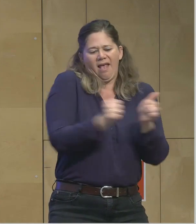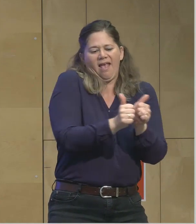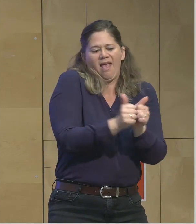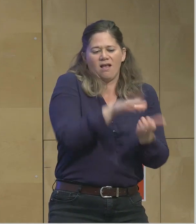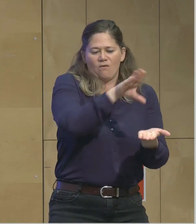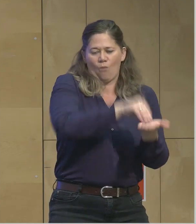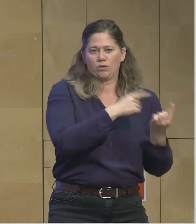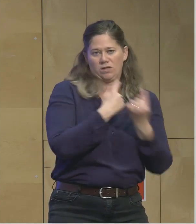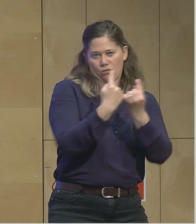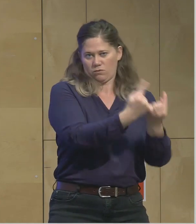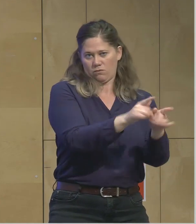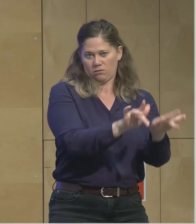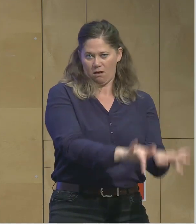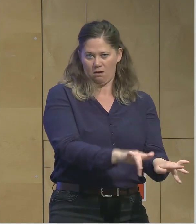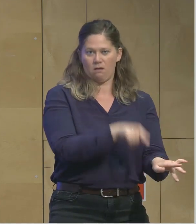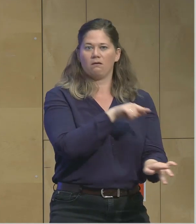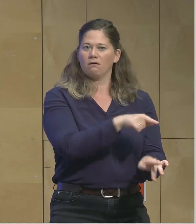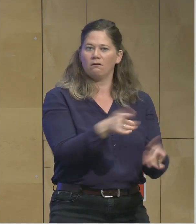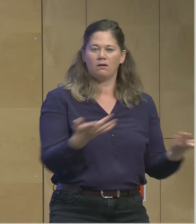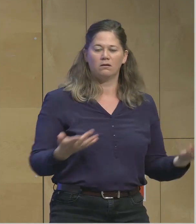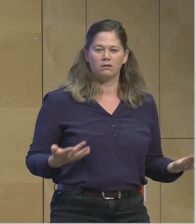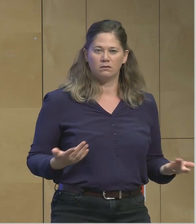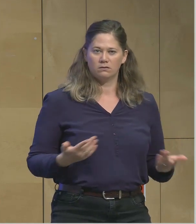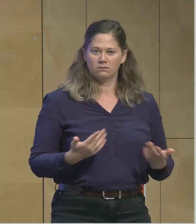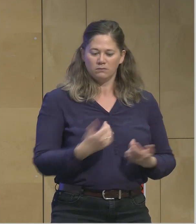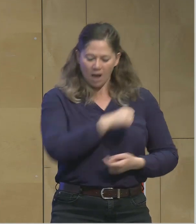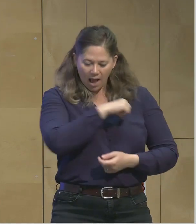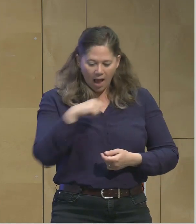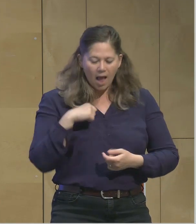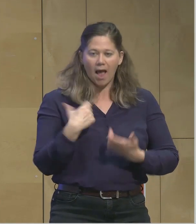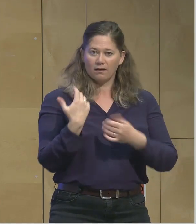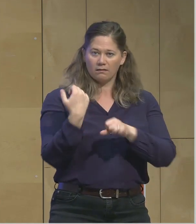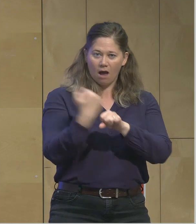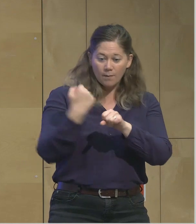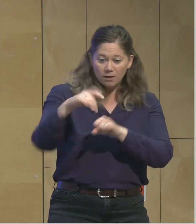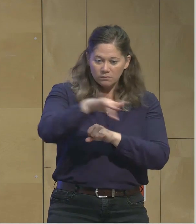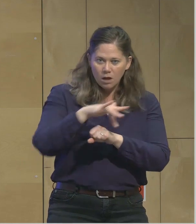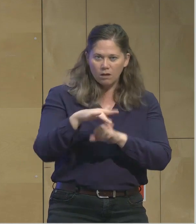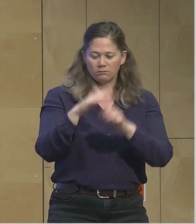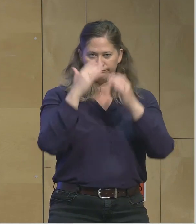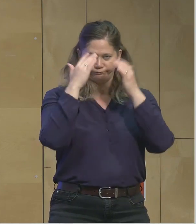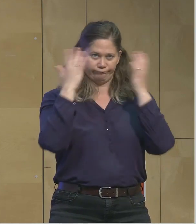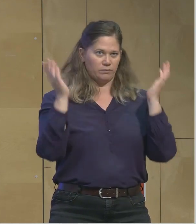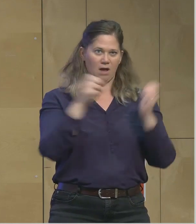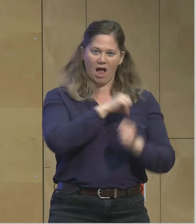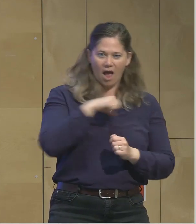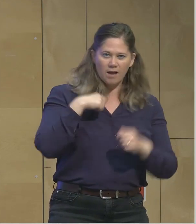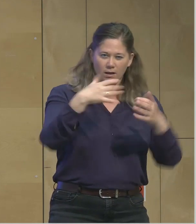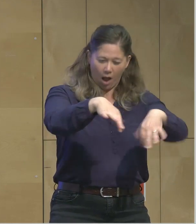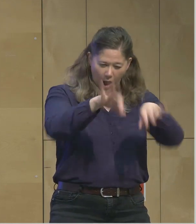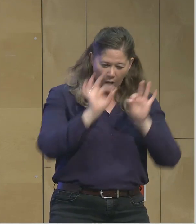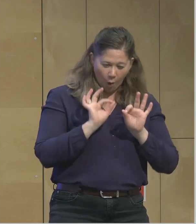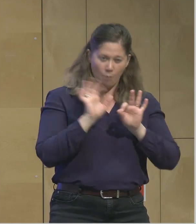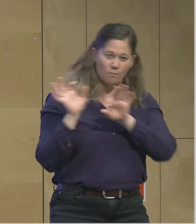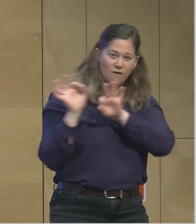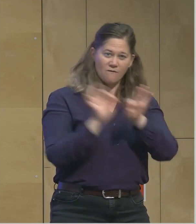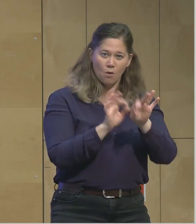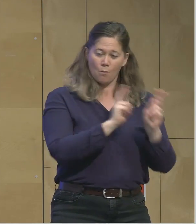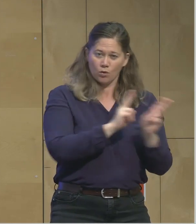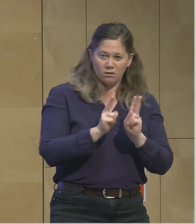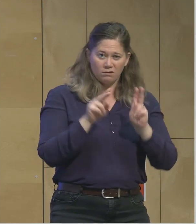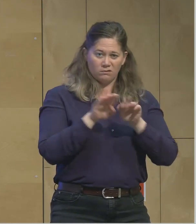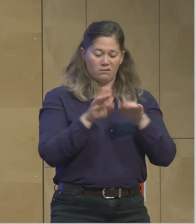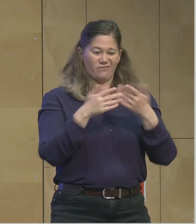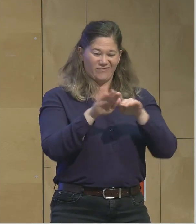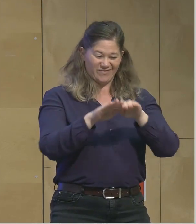nur von geeigneten Arbeitsplätzen träumen kann, wo es die Möglichkeit gibt, Hausübungen zu machen und zu lernen. Denn